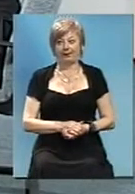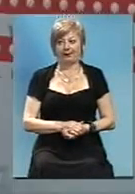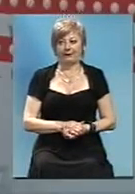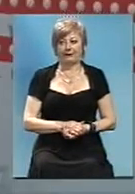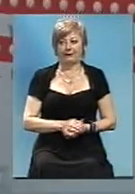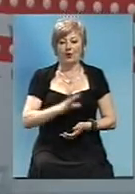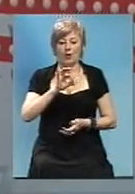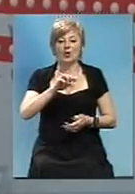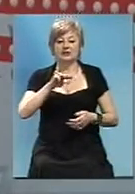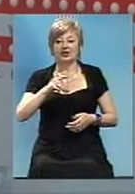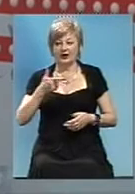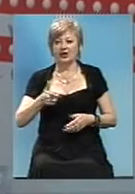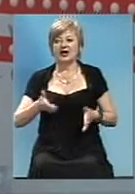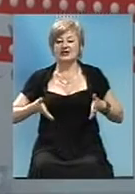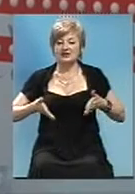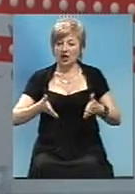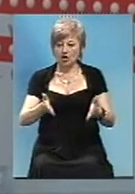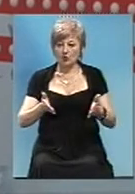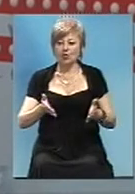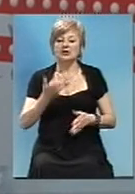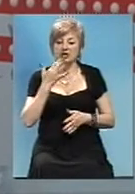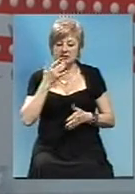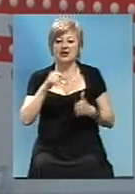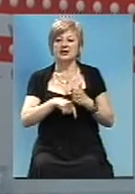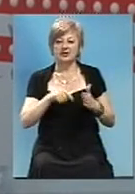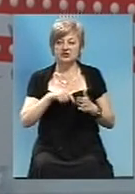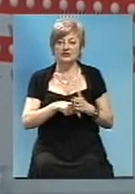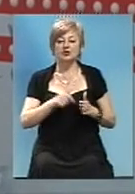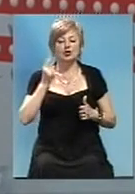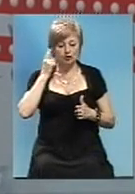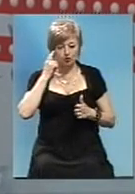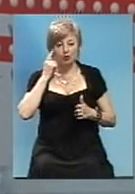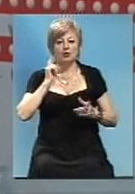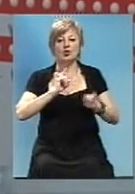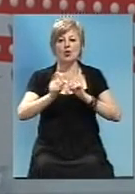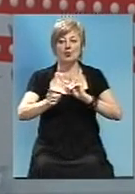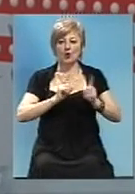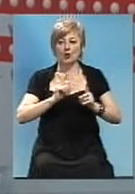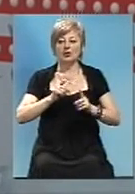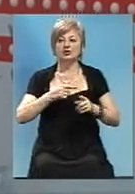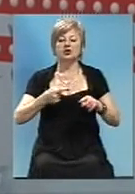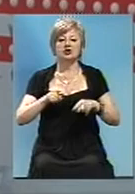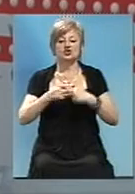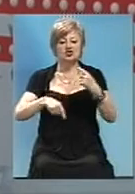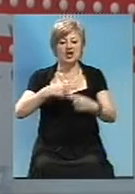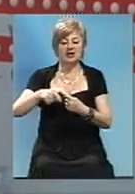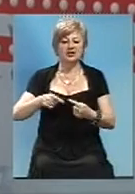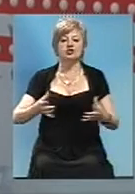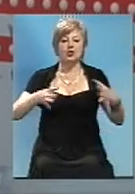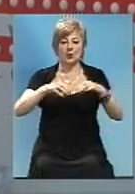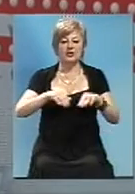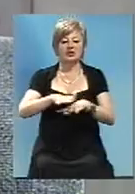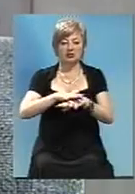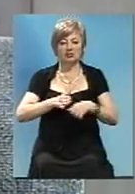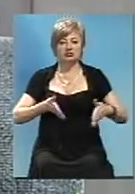ОТГ, дороги, певні дороги і національного значення, думаю, що проходять через об'єднання територіальних громад. Може таке бути?